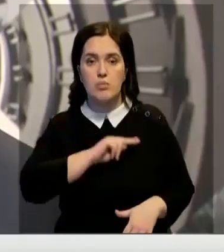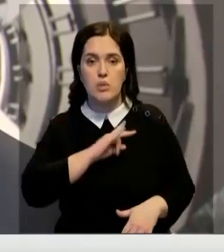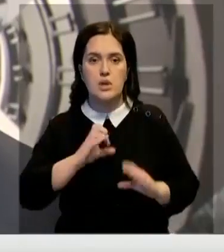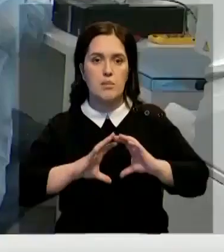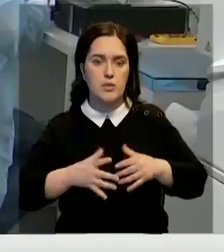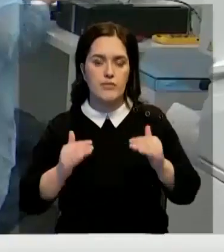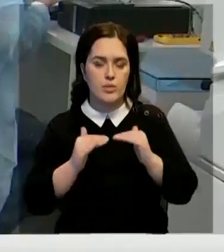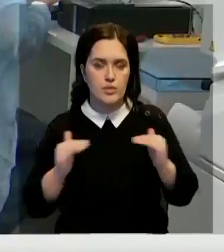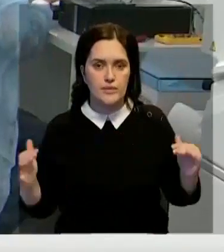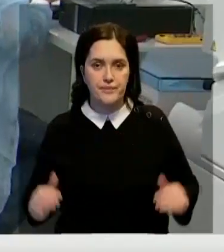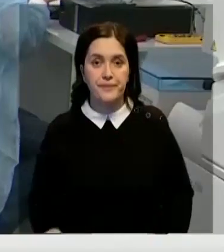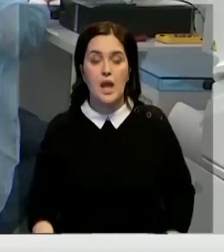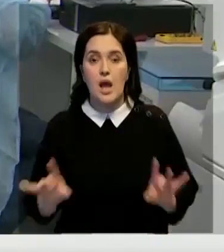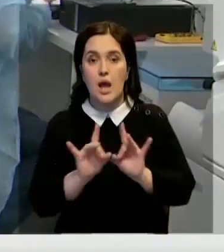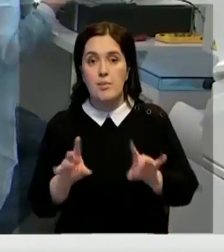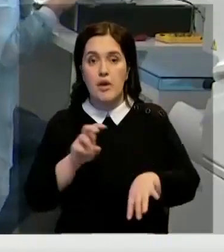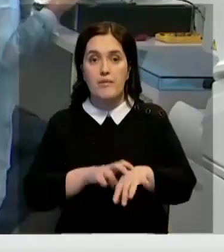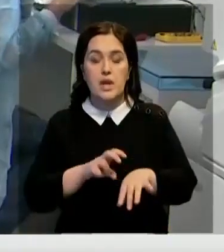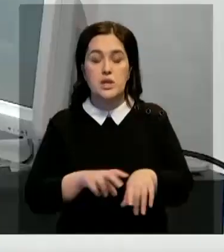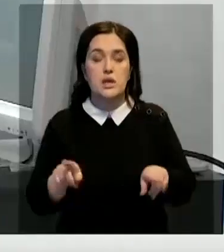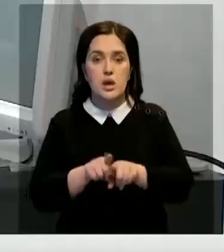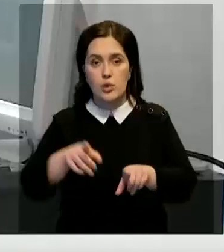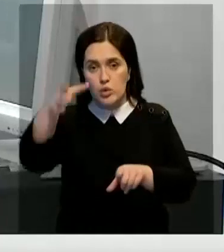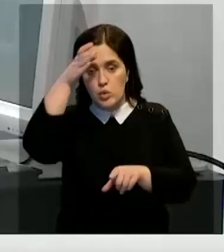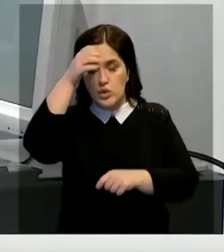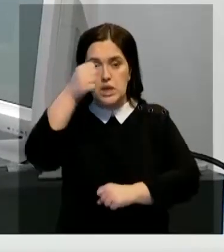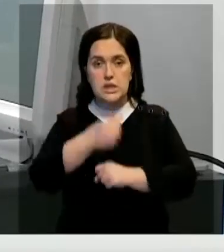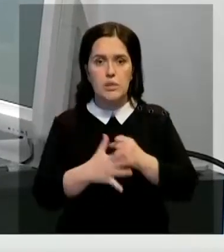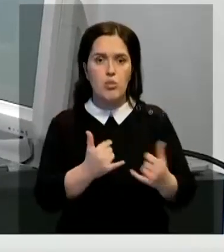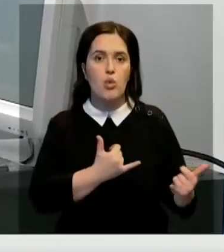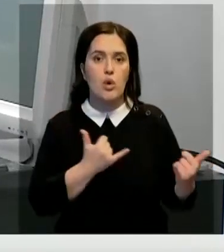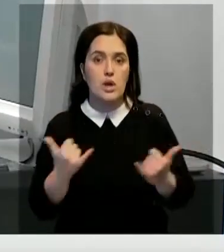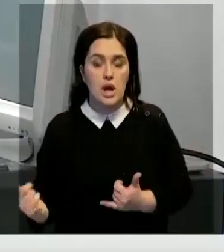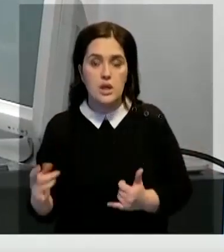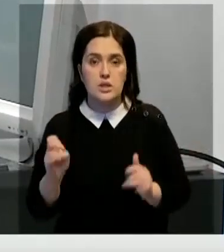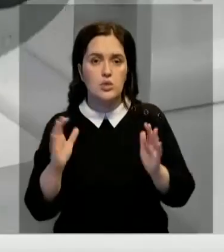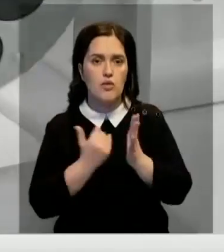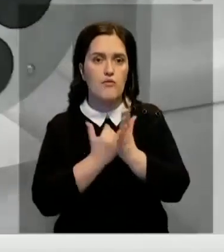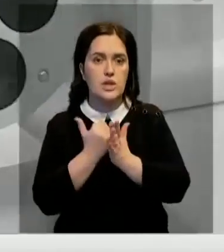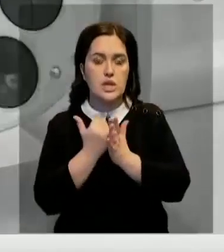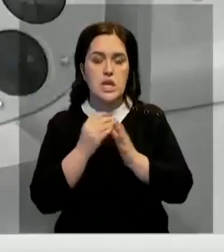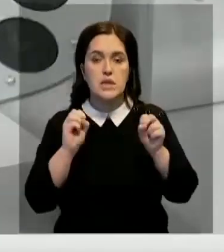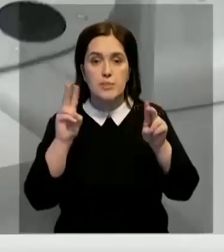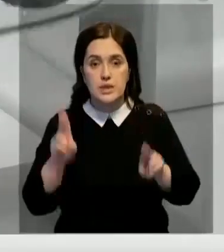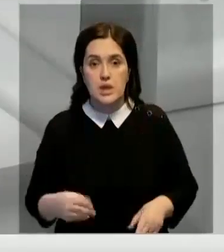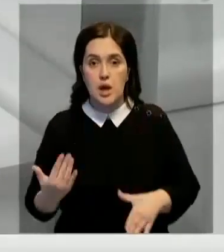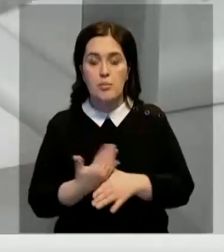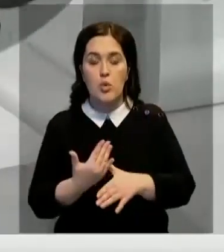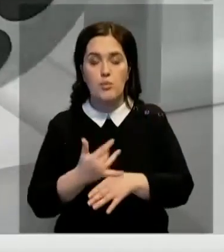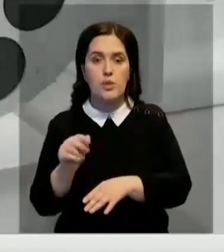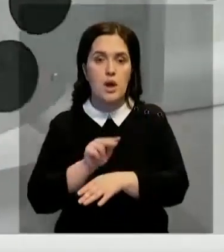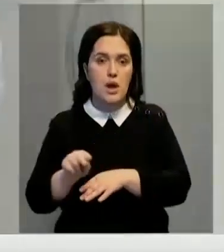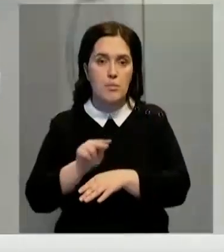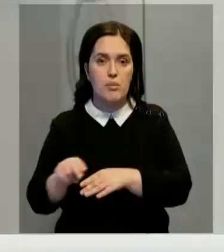мировом уровне. По словам врача, такой научный центр позволит оказывать пациентам не только высокоспециализированную помощь, но и обучать